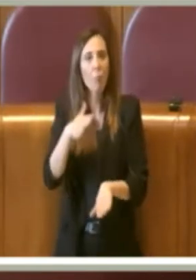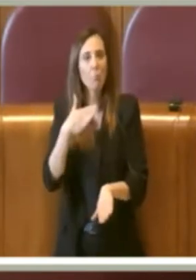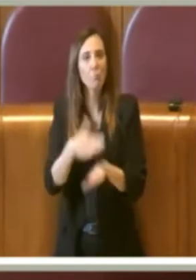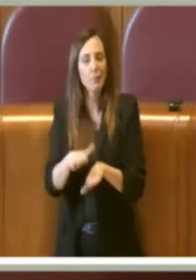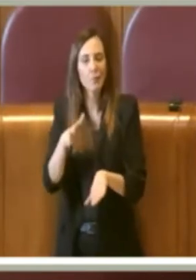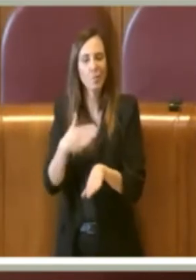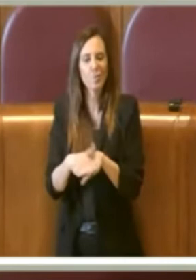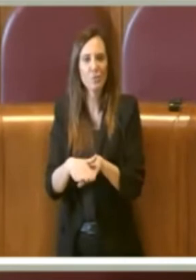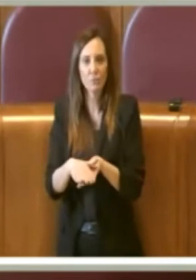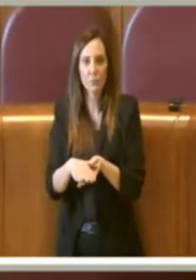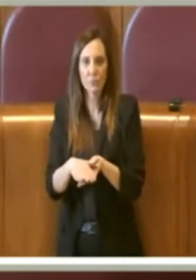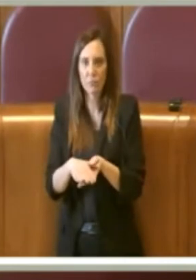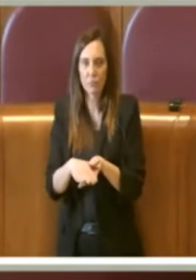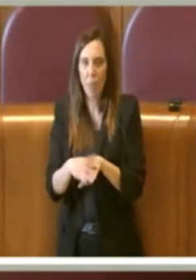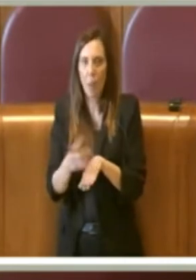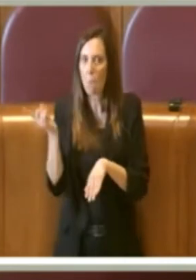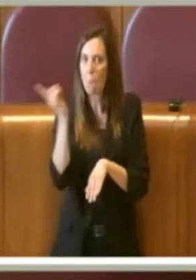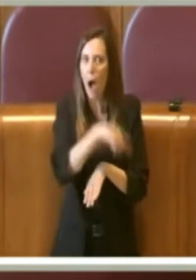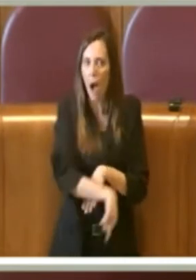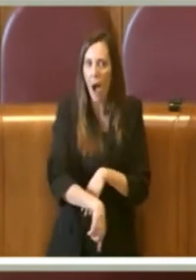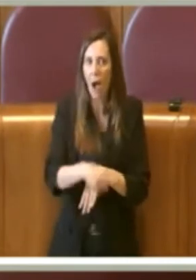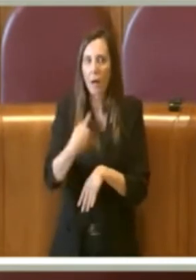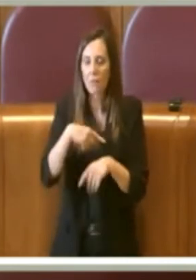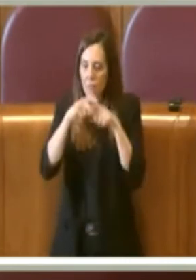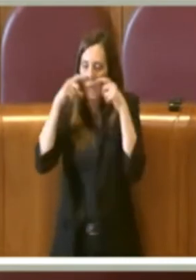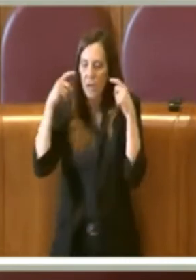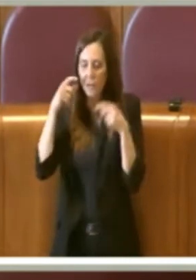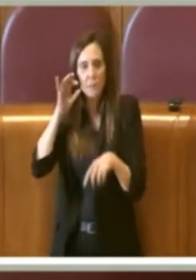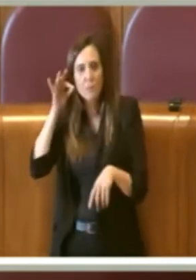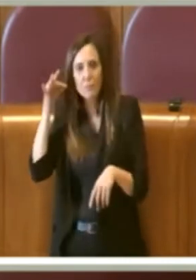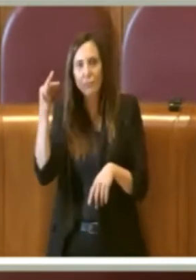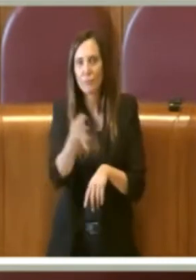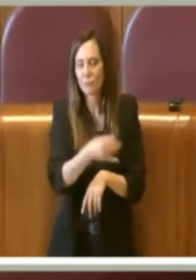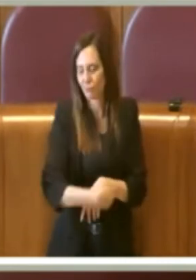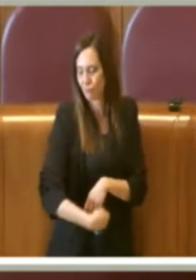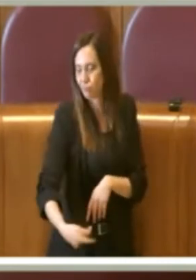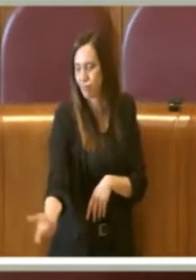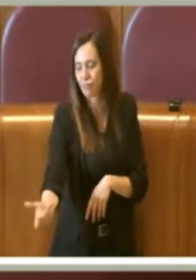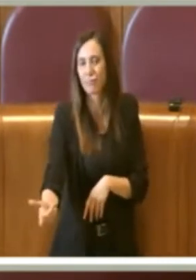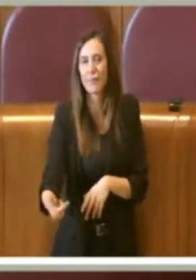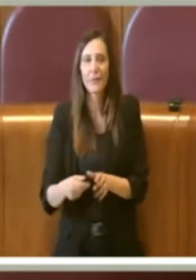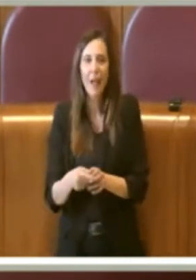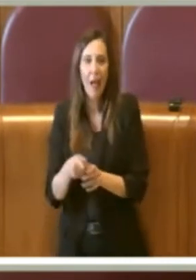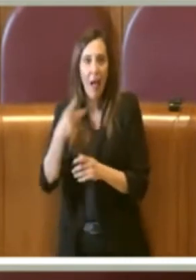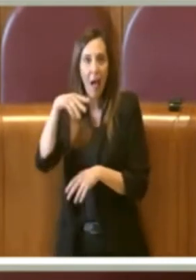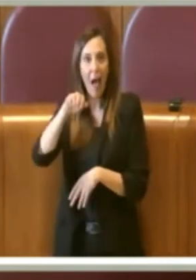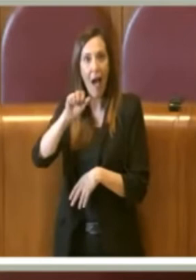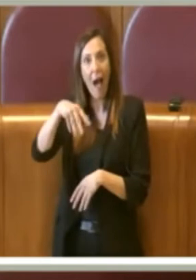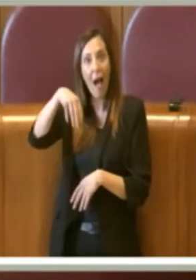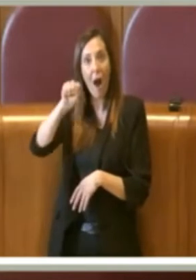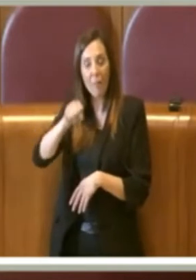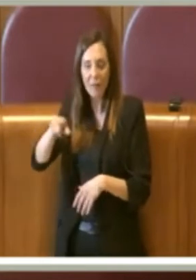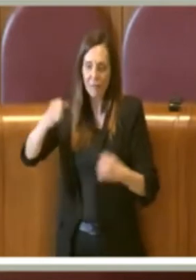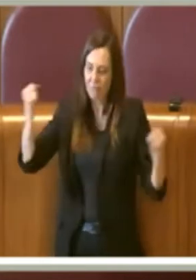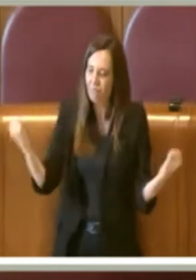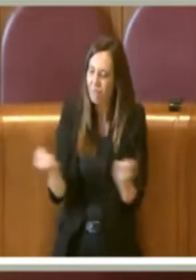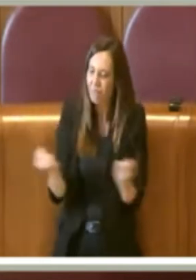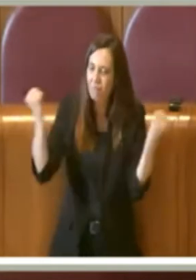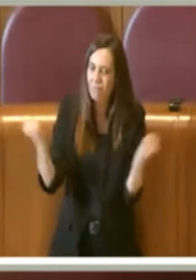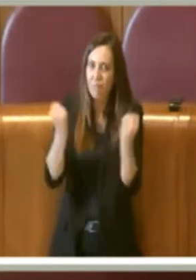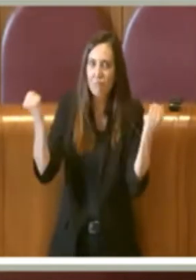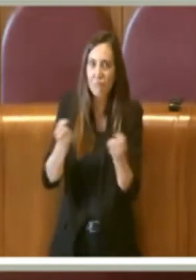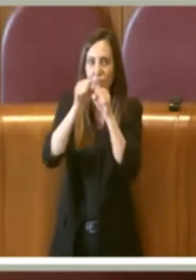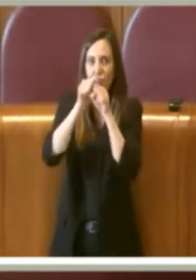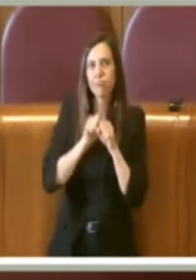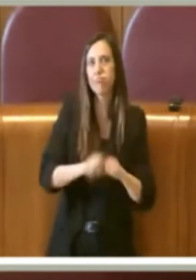corretta che è quella di gettare a terra le mascherine, ricordiamo che AMA ha svolto anche una campagna di sensibilizzazione